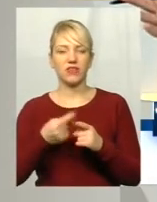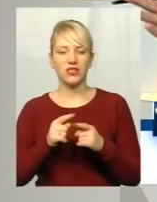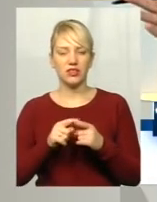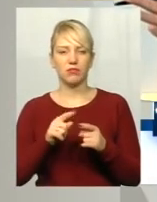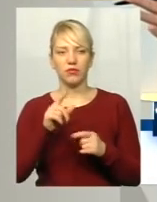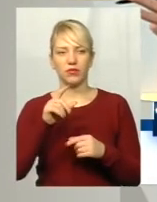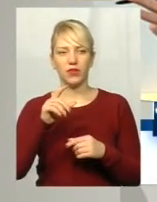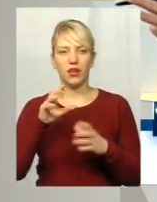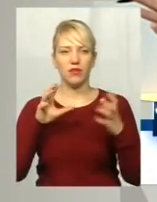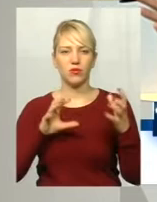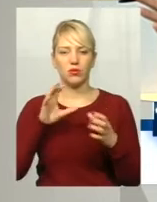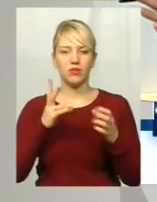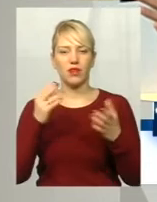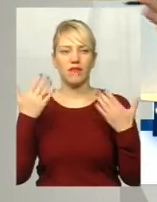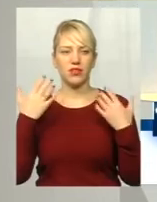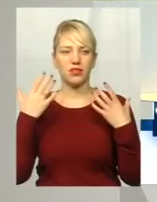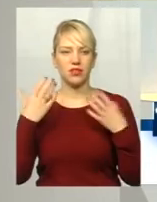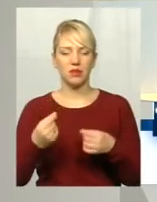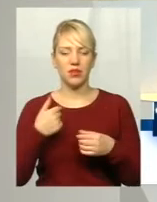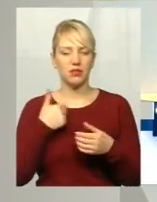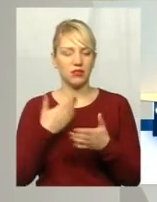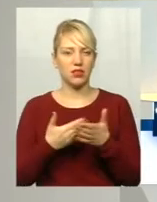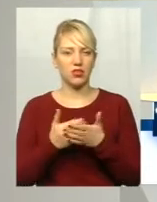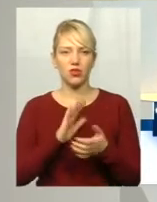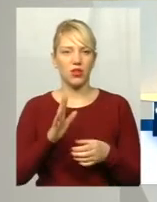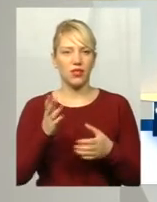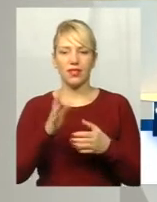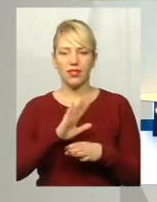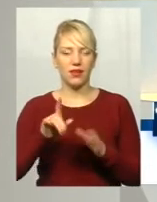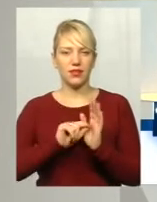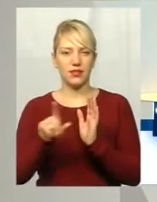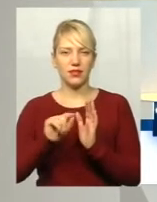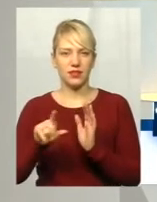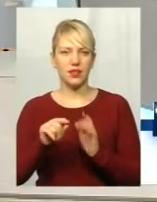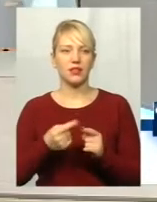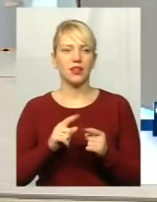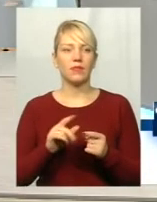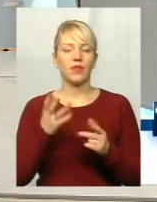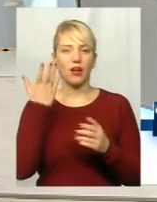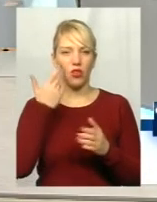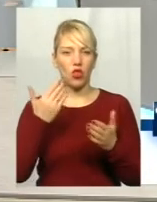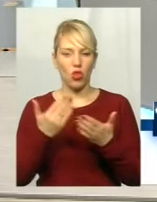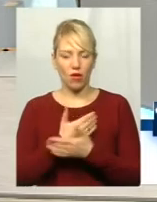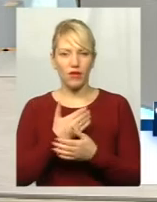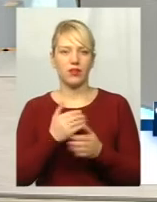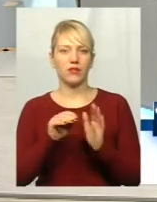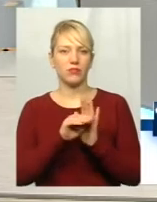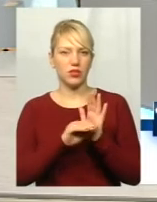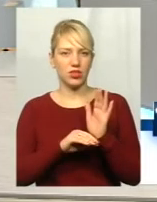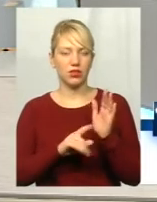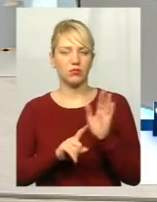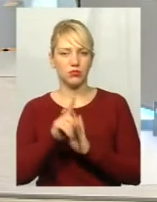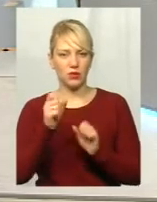мені здалося, що вони знову не їздять. Як раніше не їздили, так і після того, як вступила нова мережа, так само їх не побачиш.